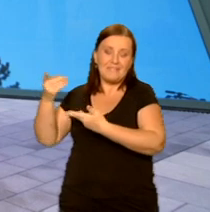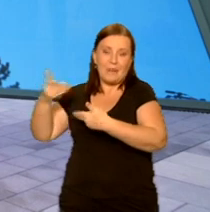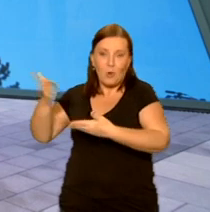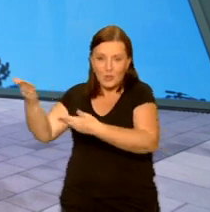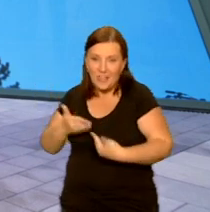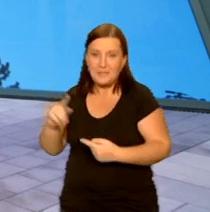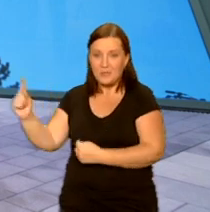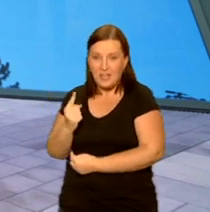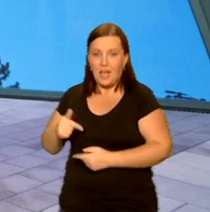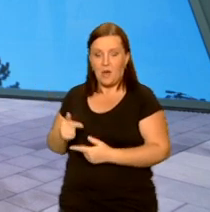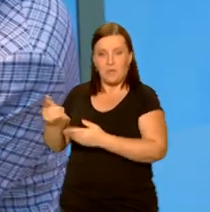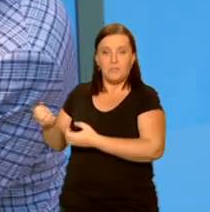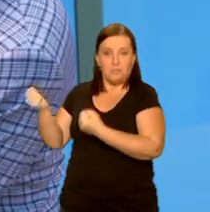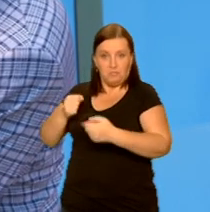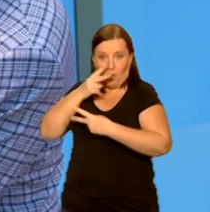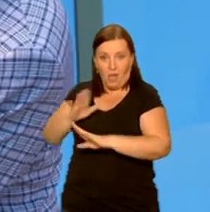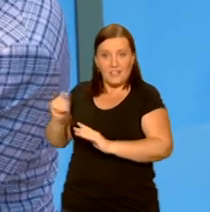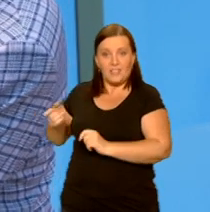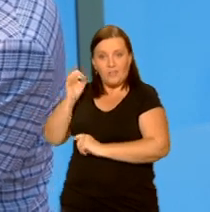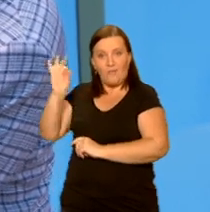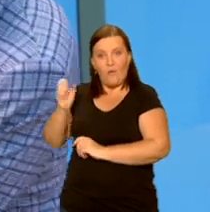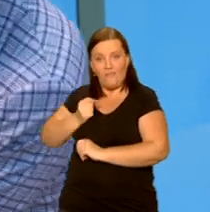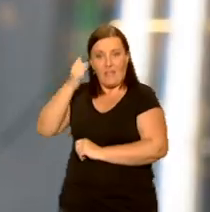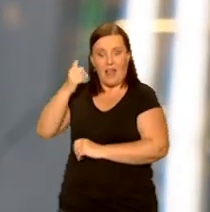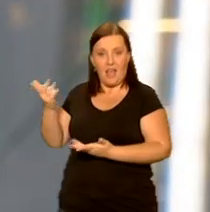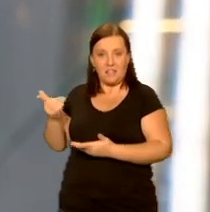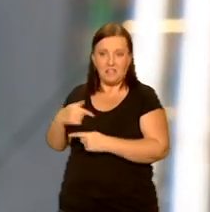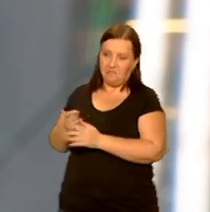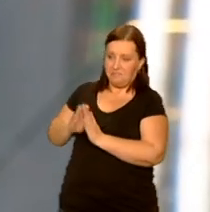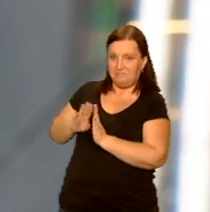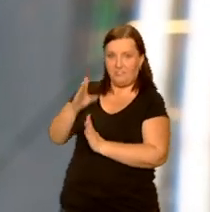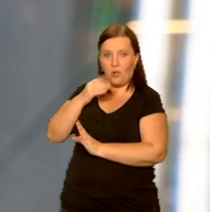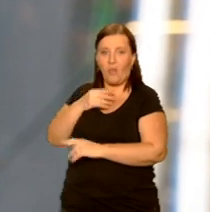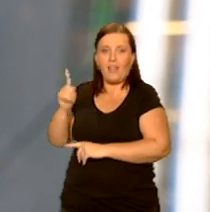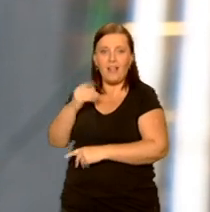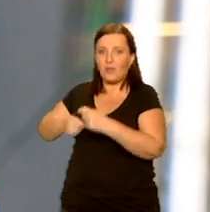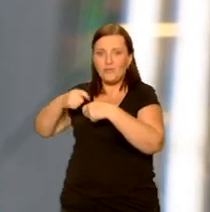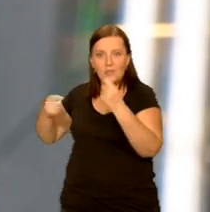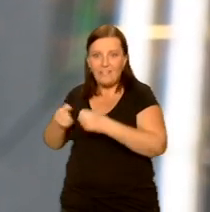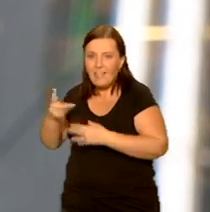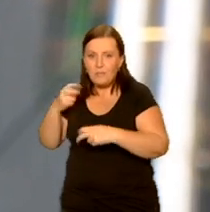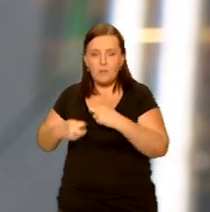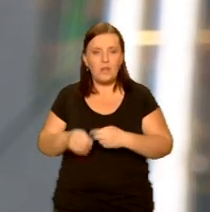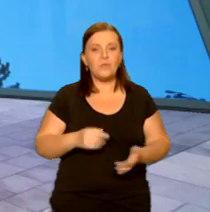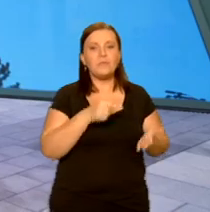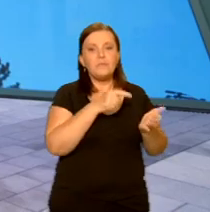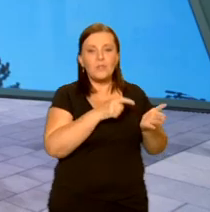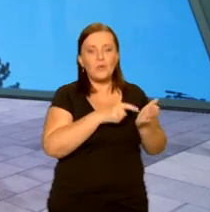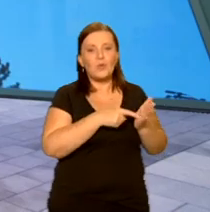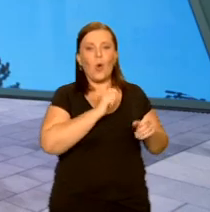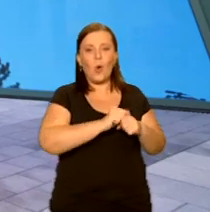który wygląda niepozornie, ale rozwiązuje wiele problemów. To jest przyczepka rowerowa, ale bardzo nietypowa. Różni się od